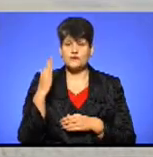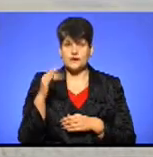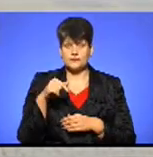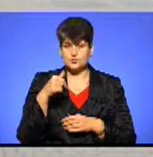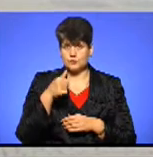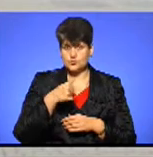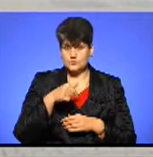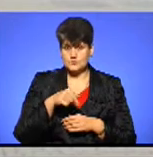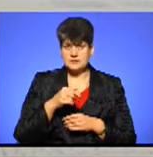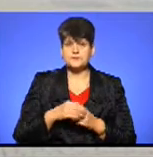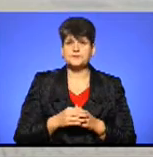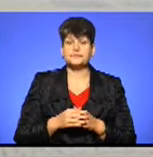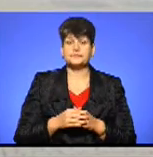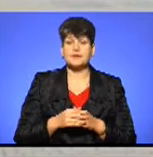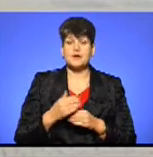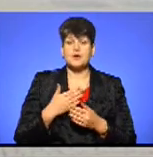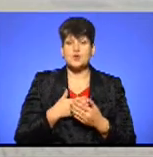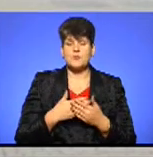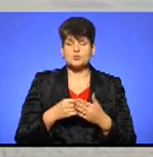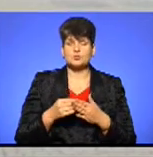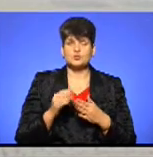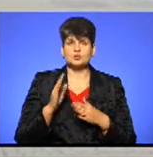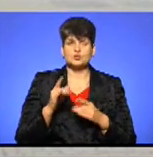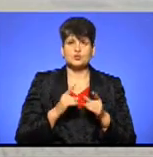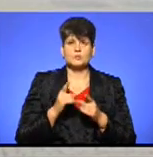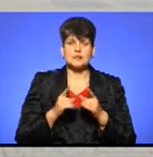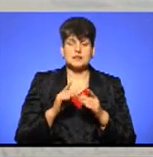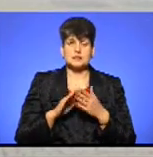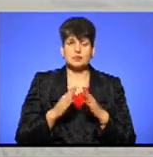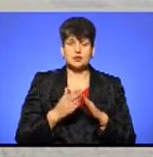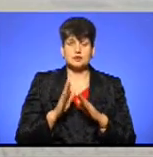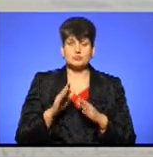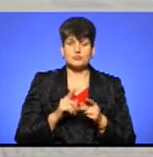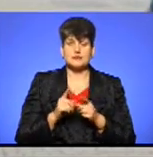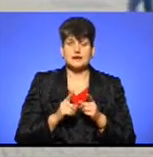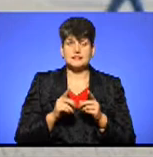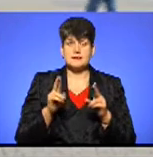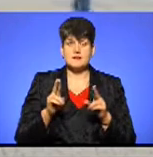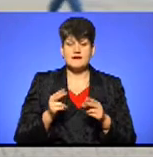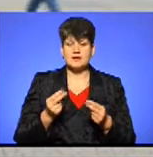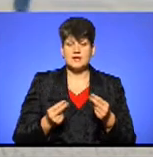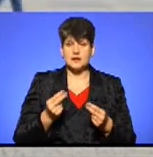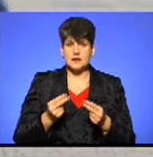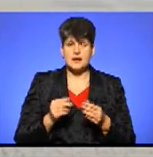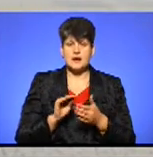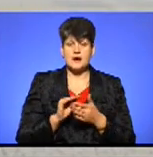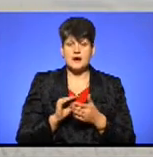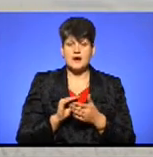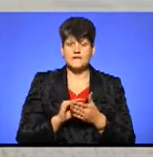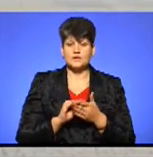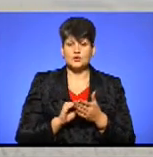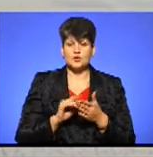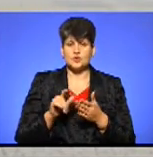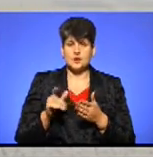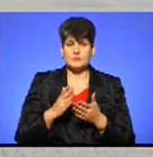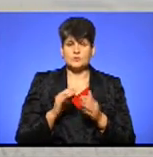громадського бюджету будуть мінятися положення і будуть мінятися правила гри. Автори проєктів матимуть